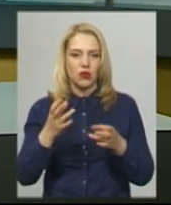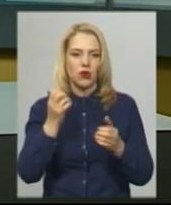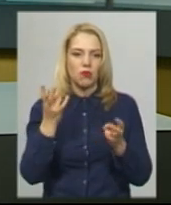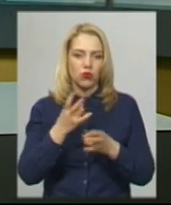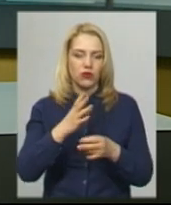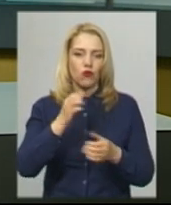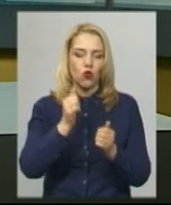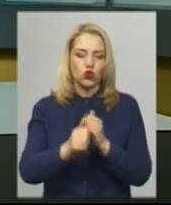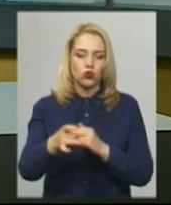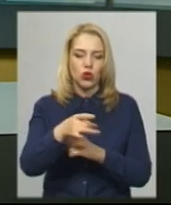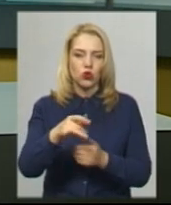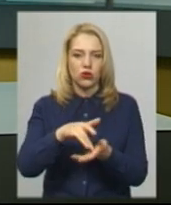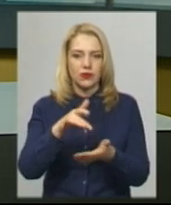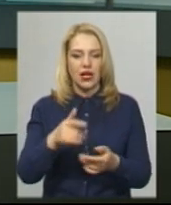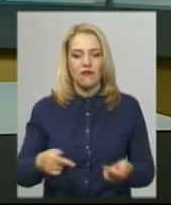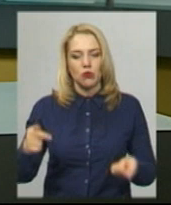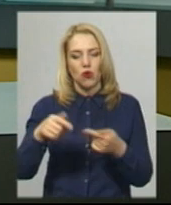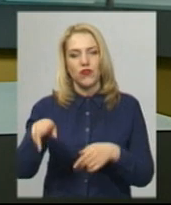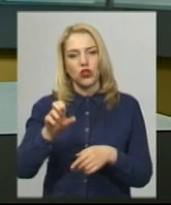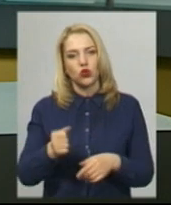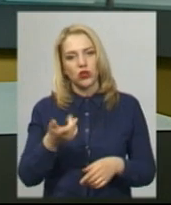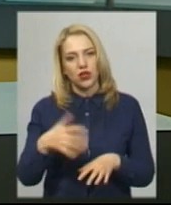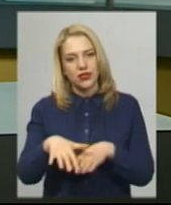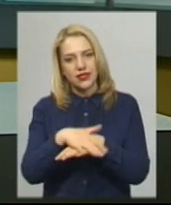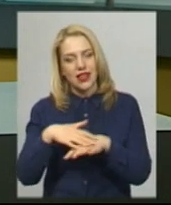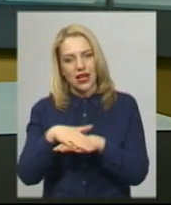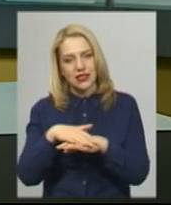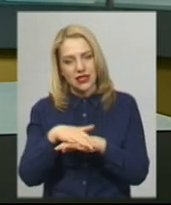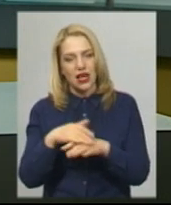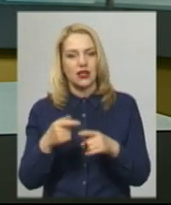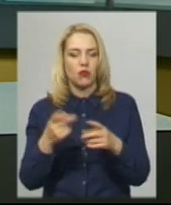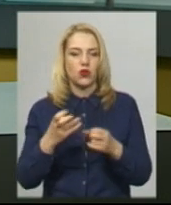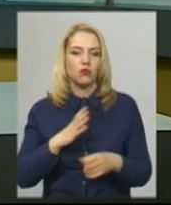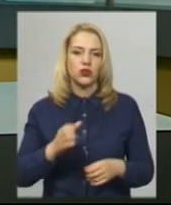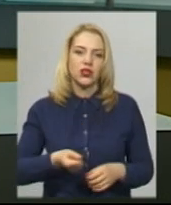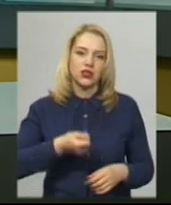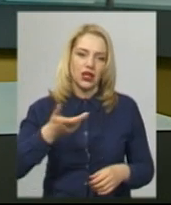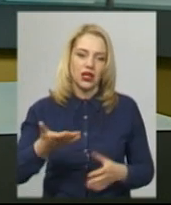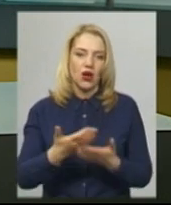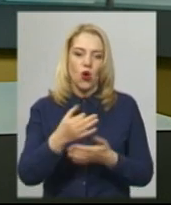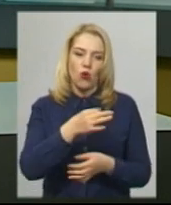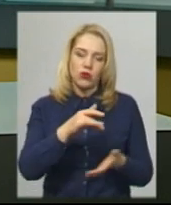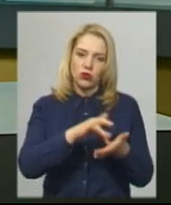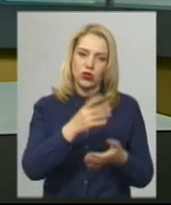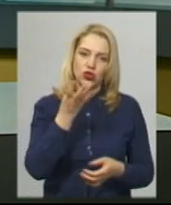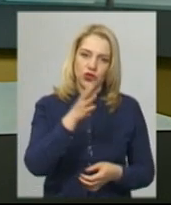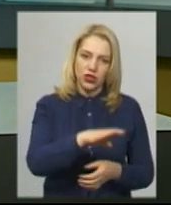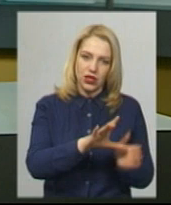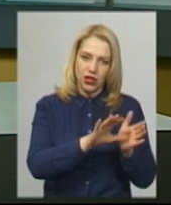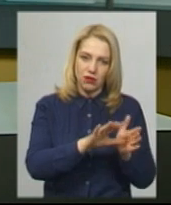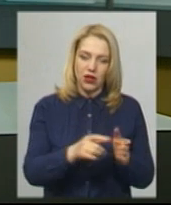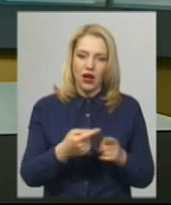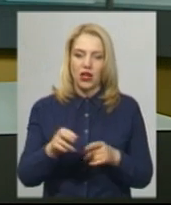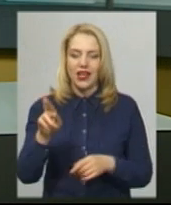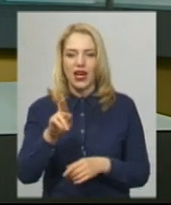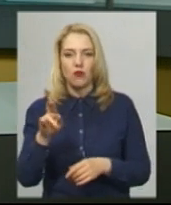центрі. Відповідно до кількості населення їх може бути декілька. До прикладу, в обласному центрі їх чотири, у Ярмолинецькому районі –